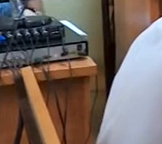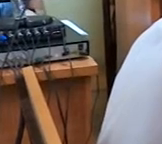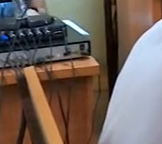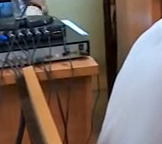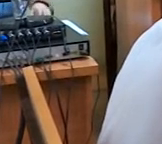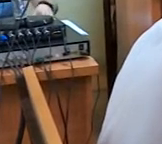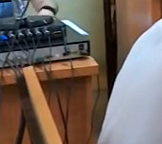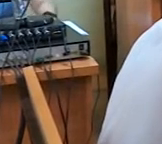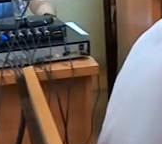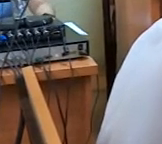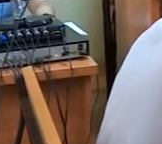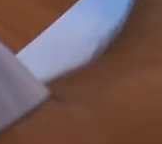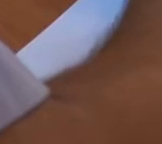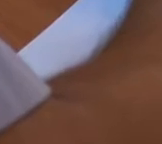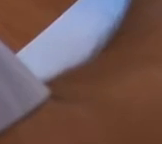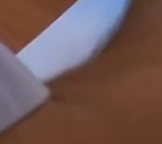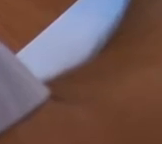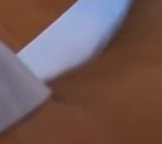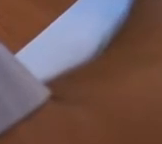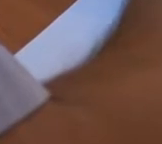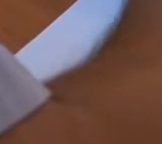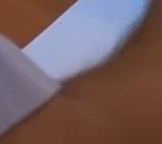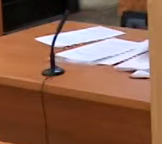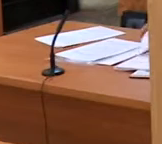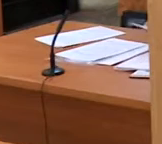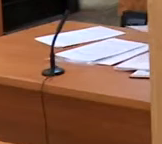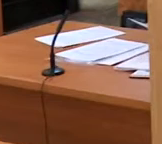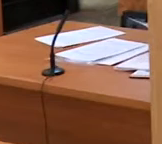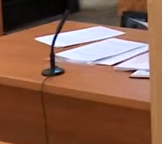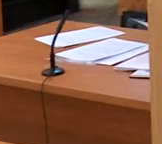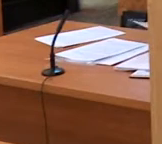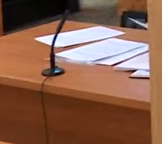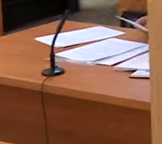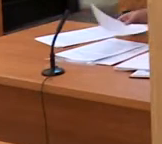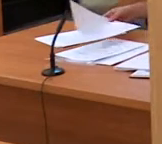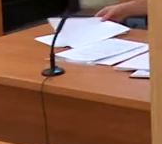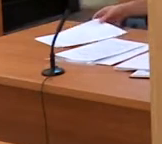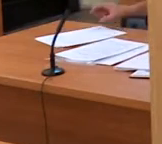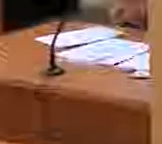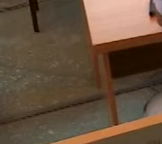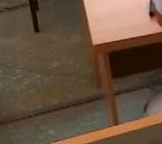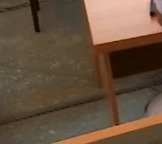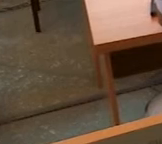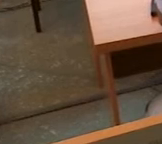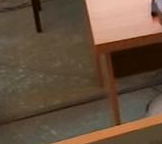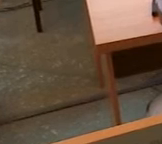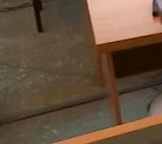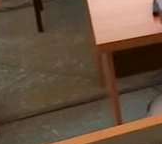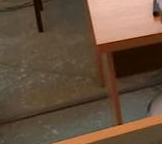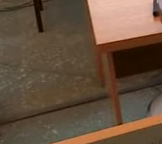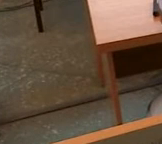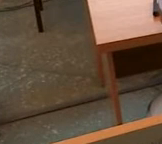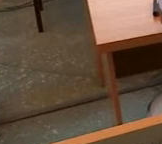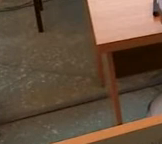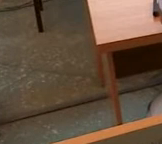Далі свідок розказав, що в той вечір вони з другом гуляли з дівчатами. Ми випили горілки, дівчата вино пили. Свідок каже, через